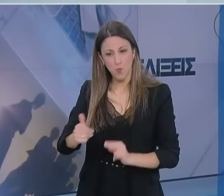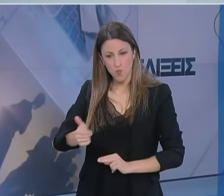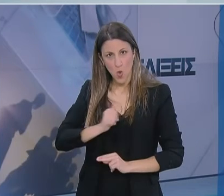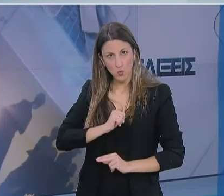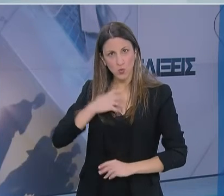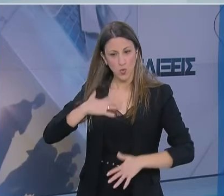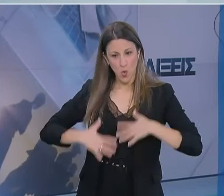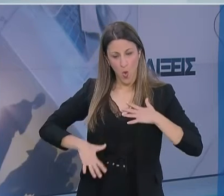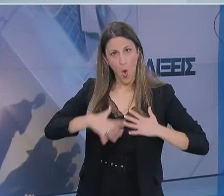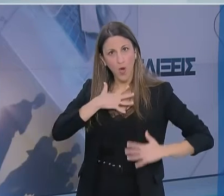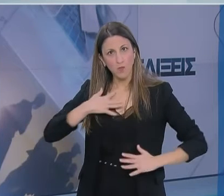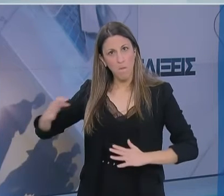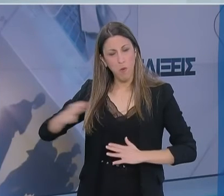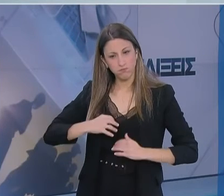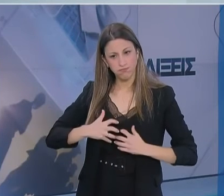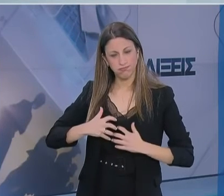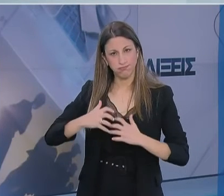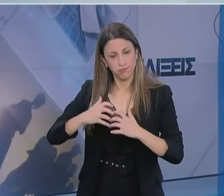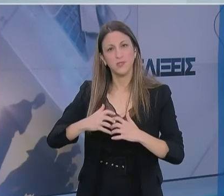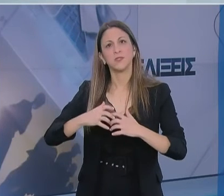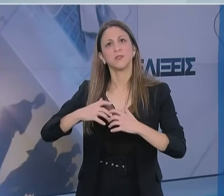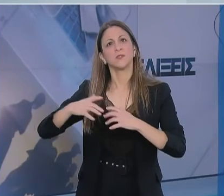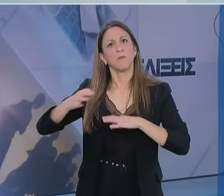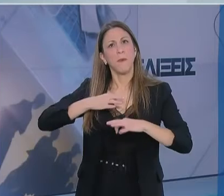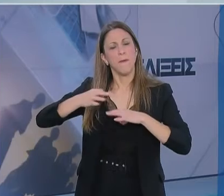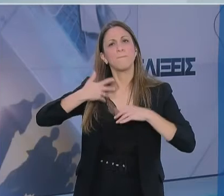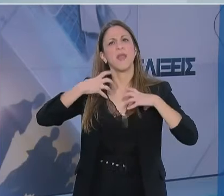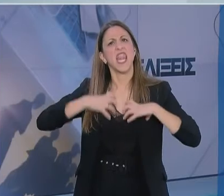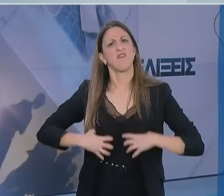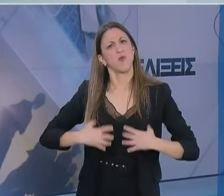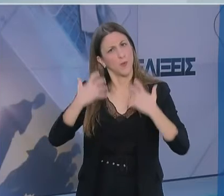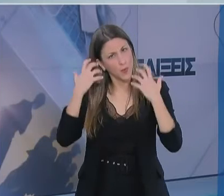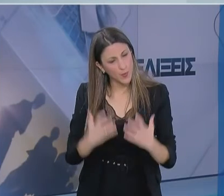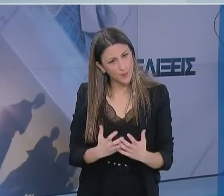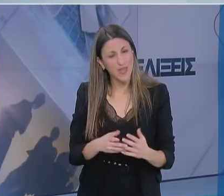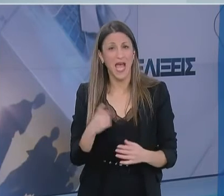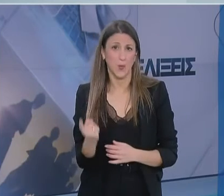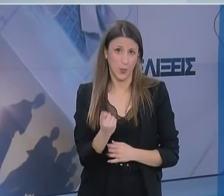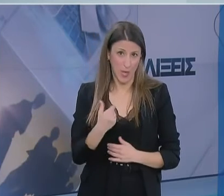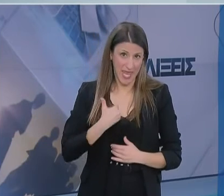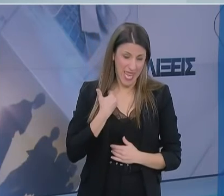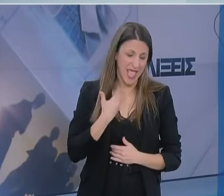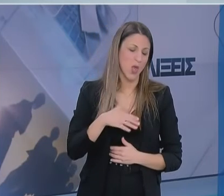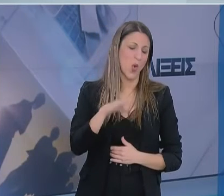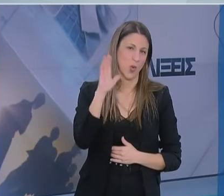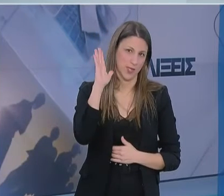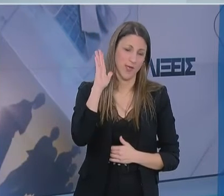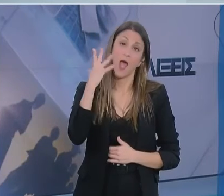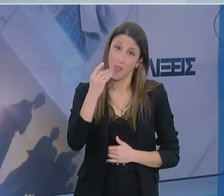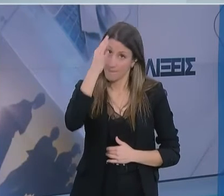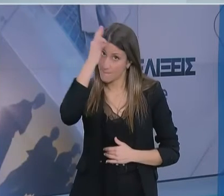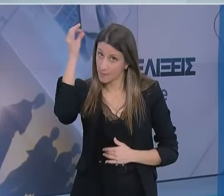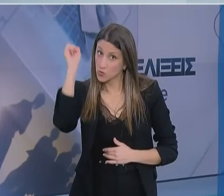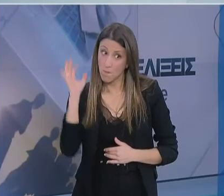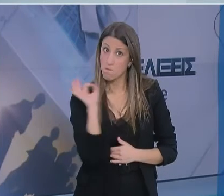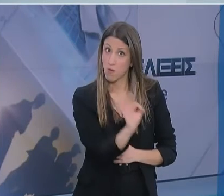παραπάνω φλεγμονή η οποία τους οδηγεί σε αυτή την εμφάνιση πνευμονίας. Αλλά δεν είναι συχνότερο σε αυτούς. Μπορεί να νοσήσουν και αυτοί